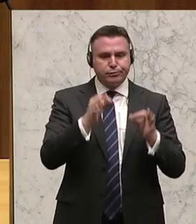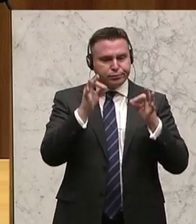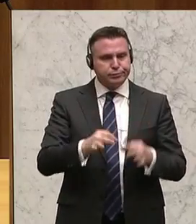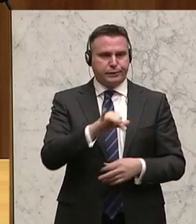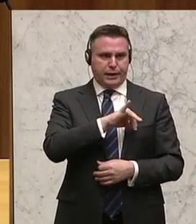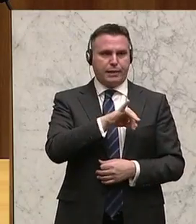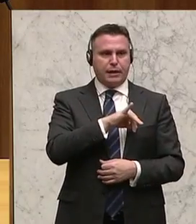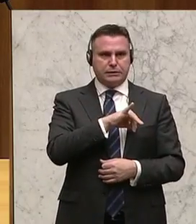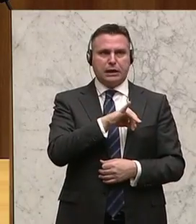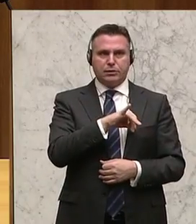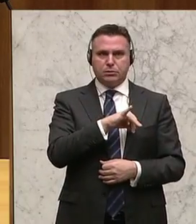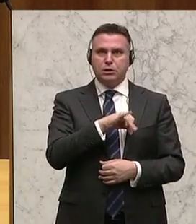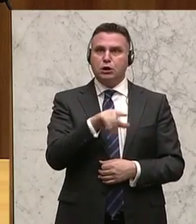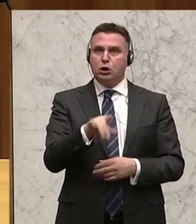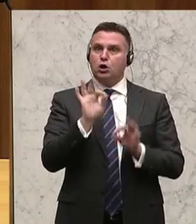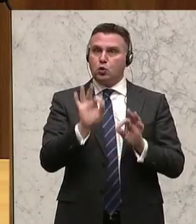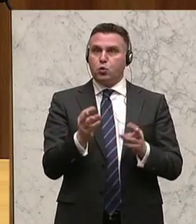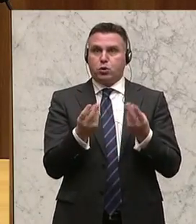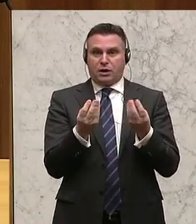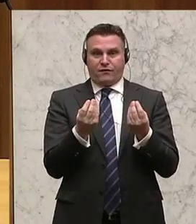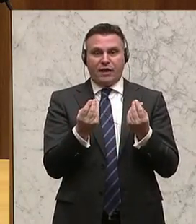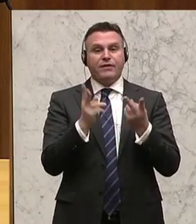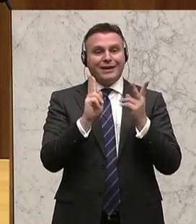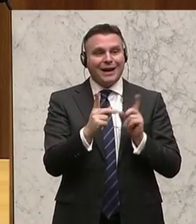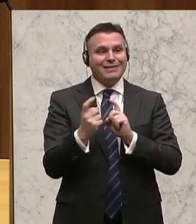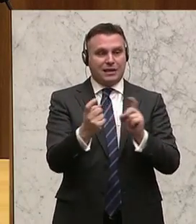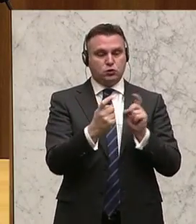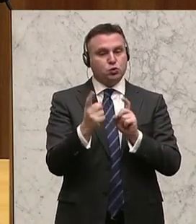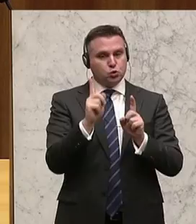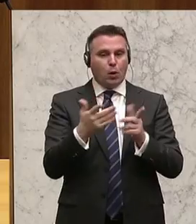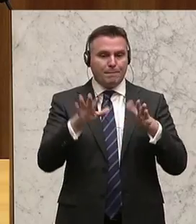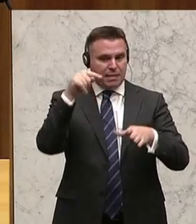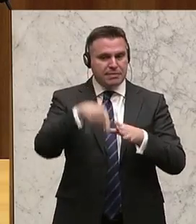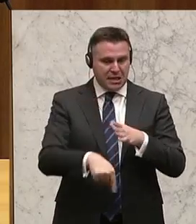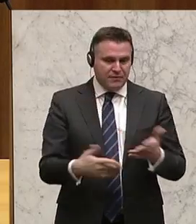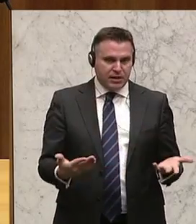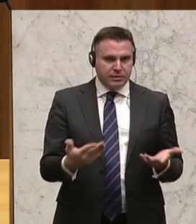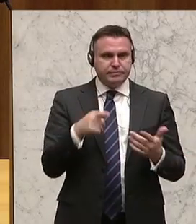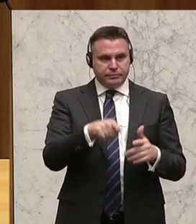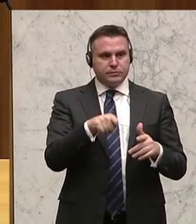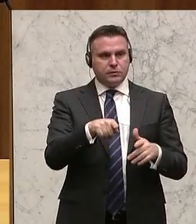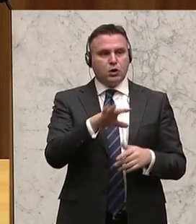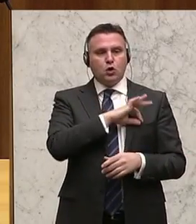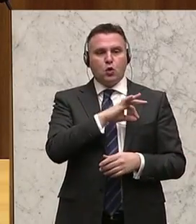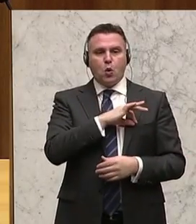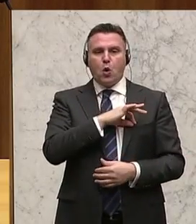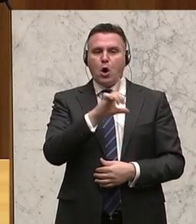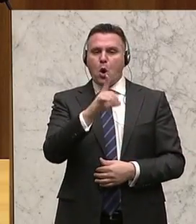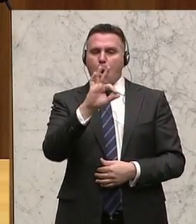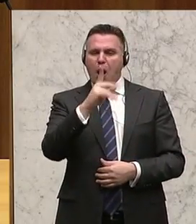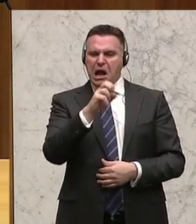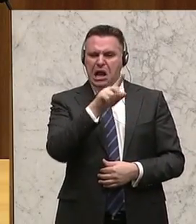sind, die, denke ich, eine etwas qualitätsvollere Diskussion durchaus verdient hätten. Ich zitiere jetzt nicht den Kollegen Lorca, der